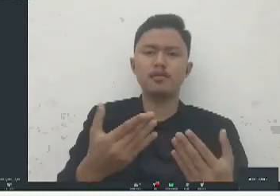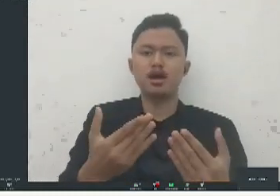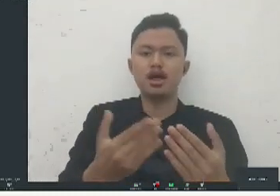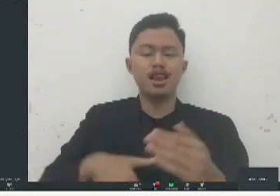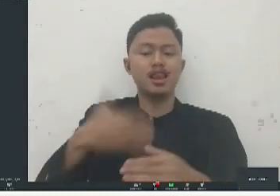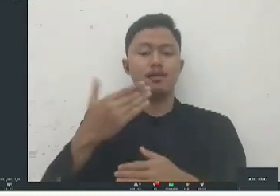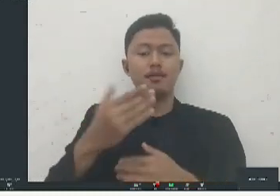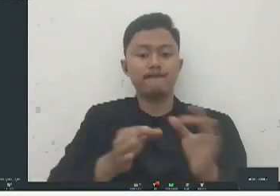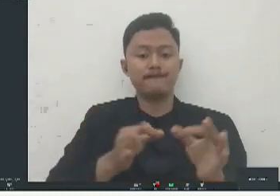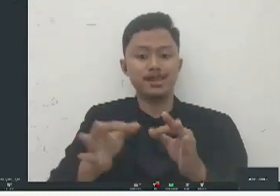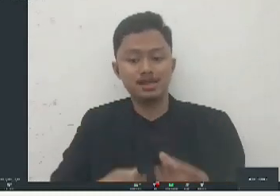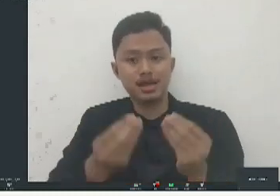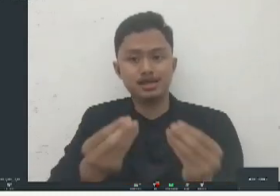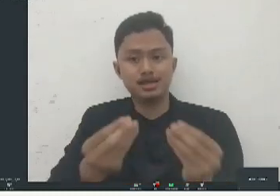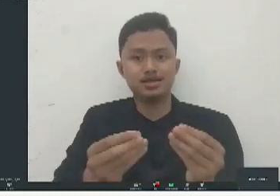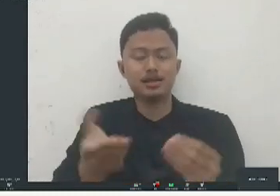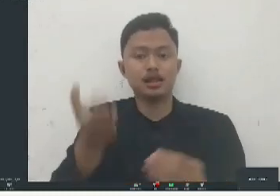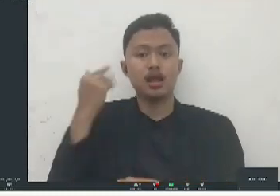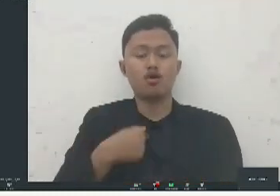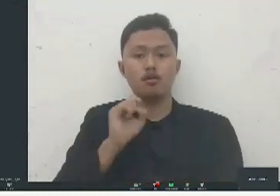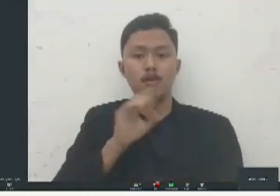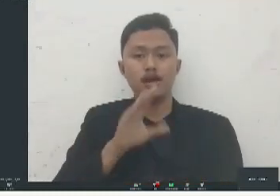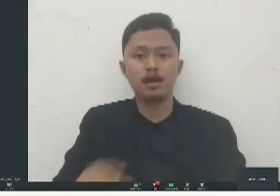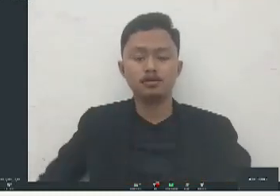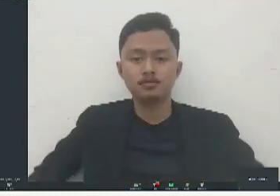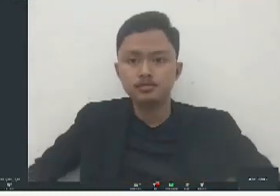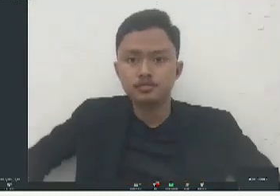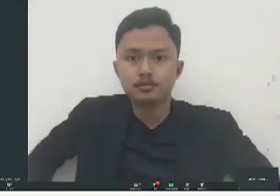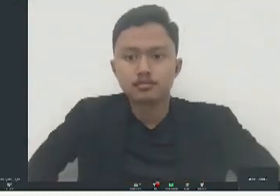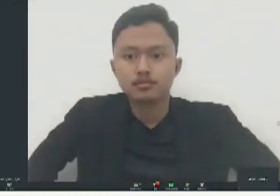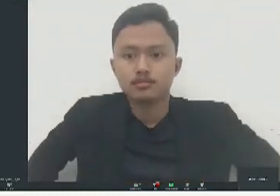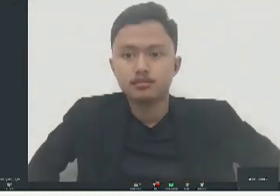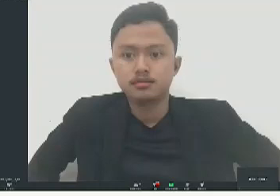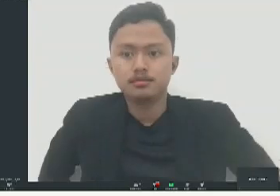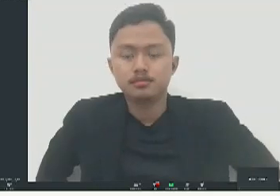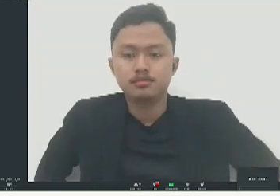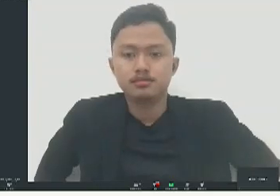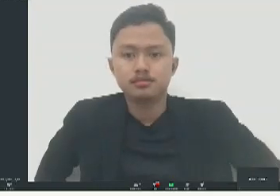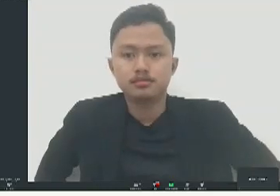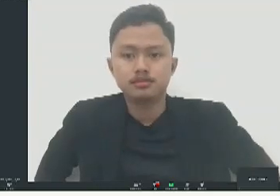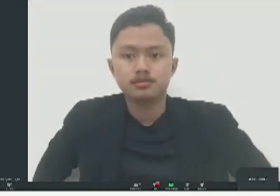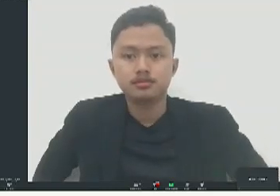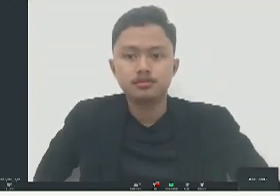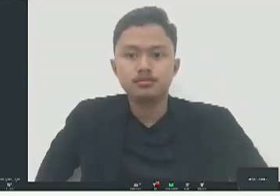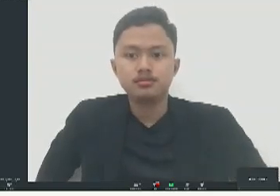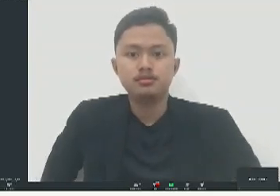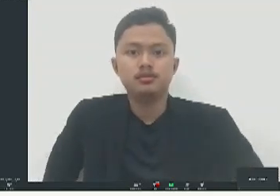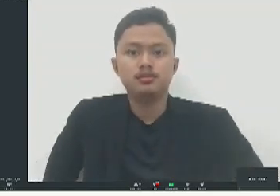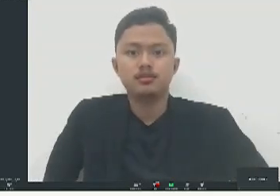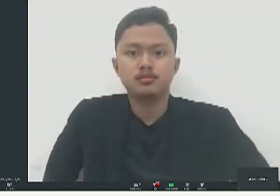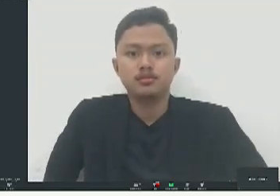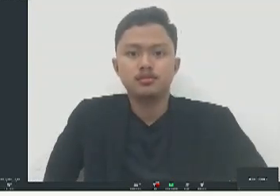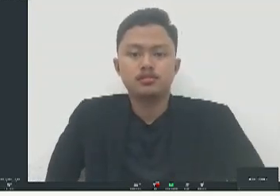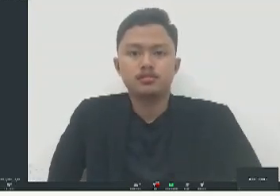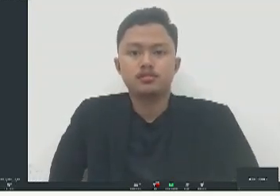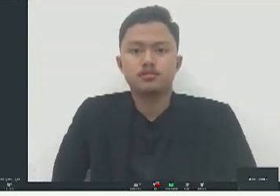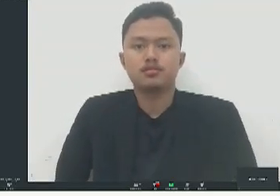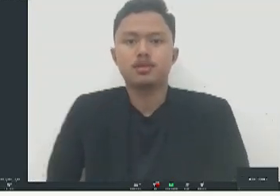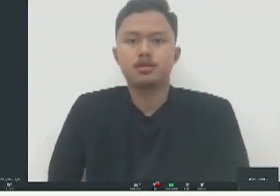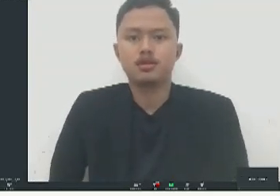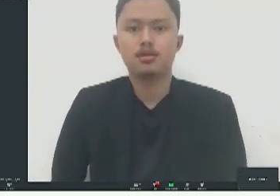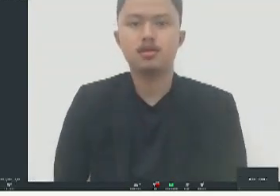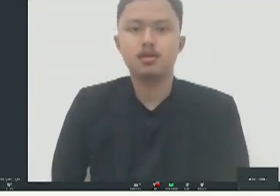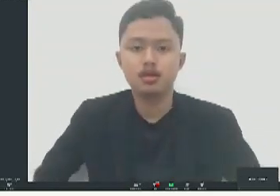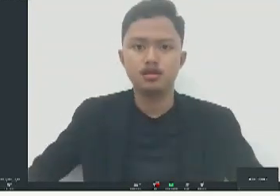seperti sudah tadi saya bilang sebutkan di sebelum-sebelumnya jadi lebih akomodatif coba open-minded dan lihat penyelenggaraan disabilitas itu